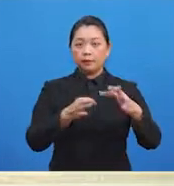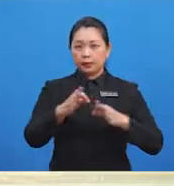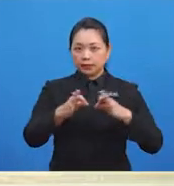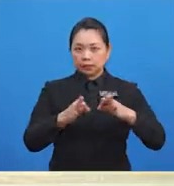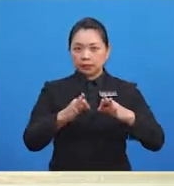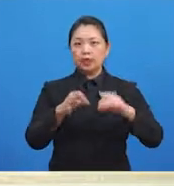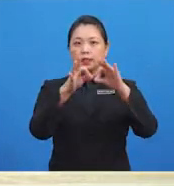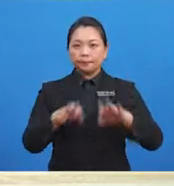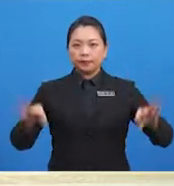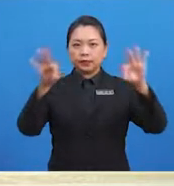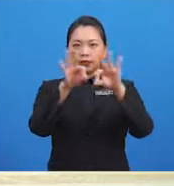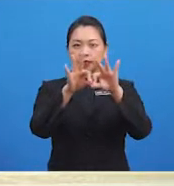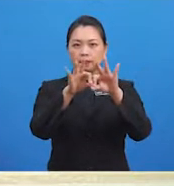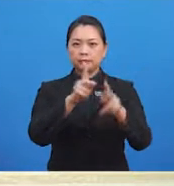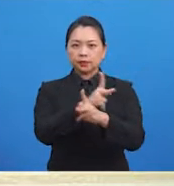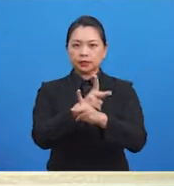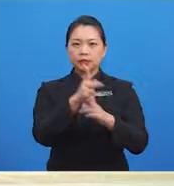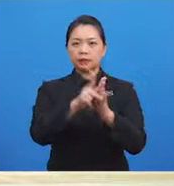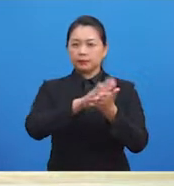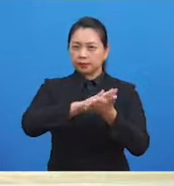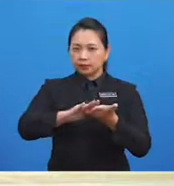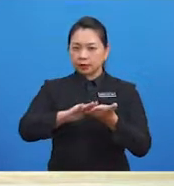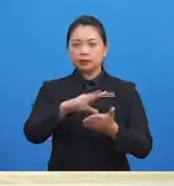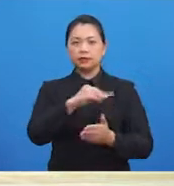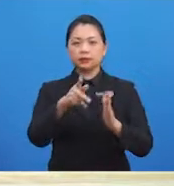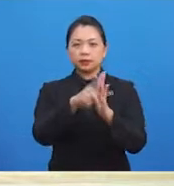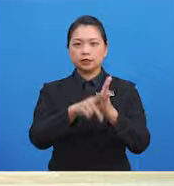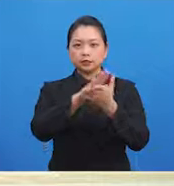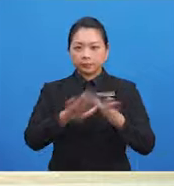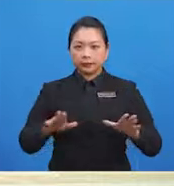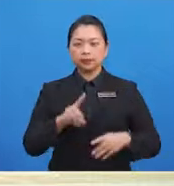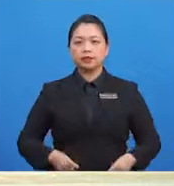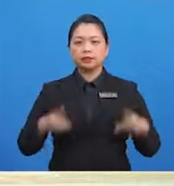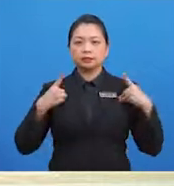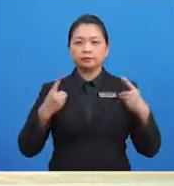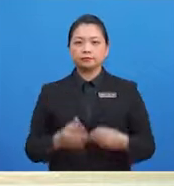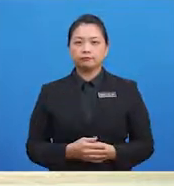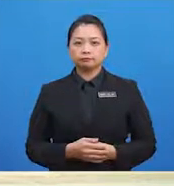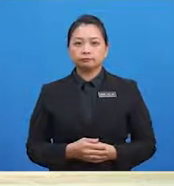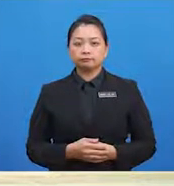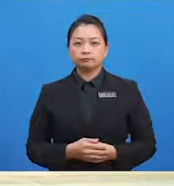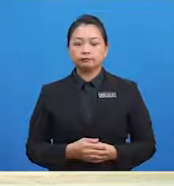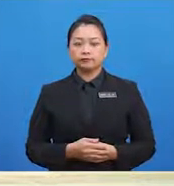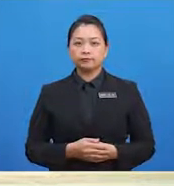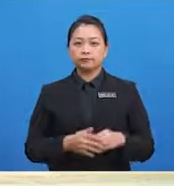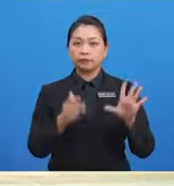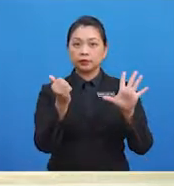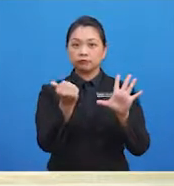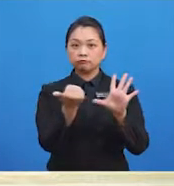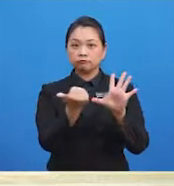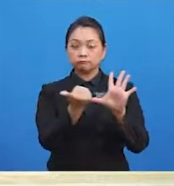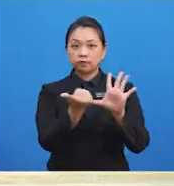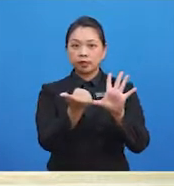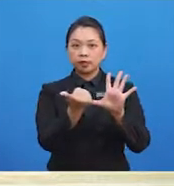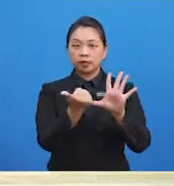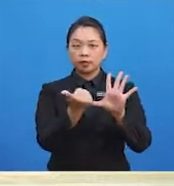kelima, mengekspresikan perasaan setelah menjaga kebersihan dan keselamatan